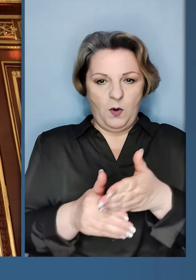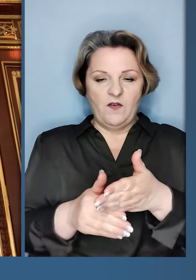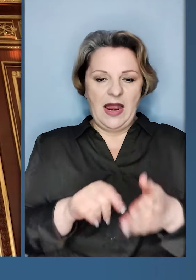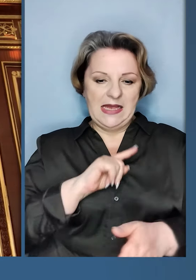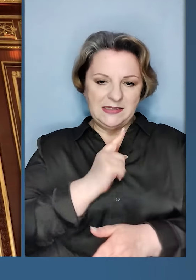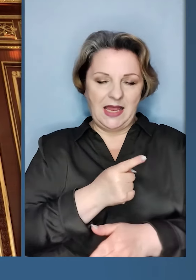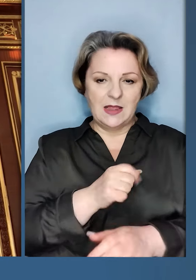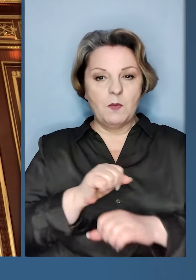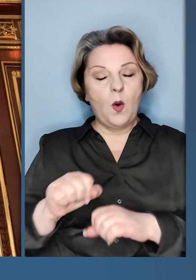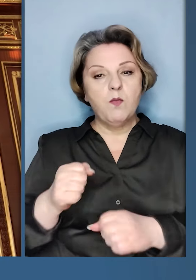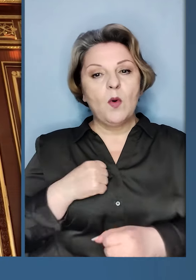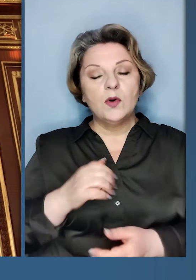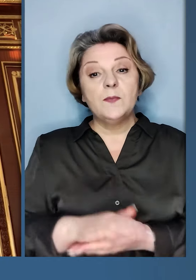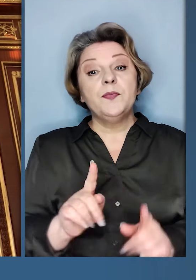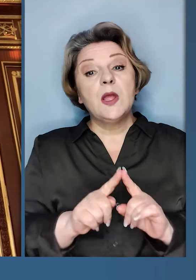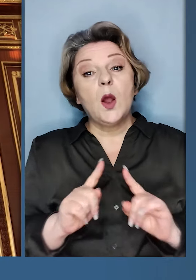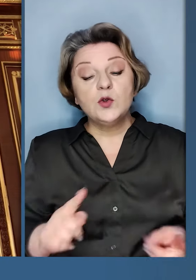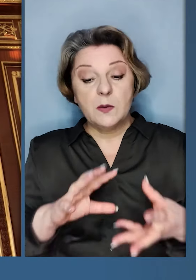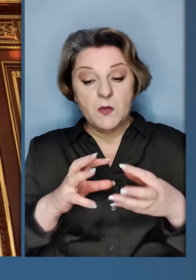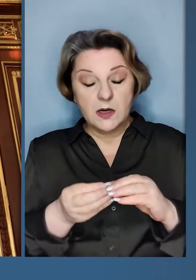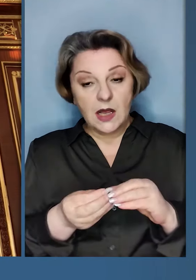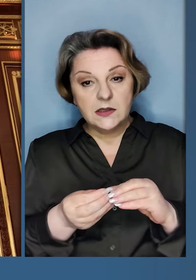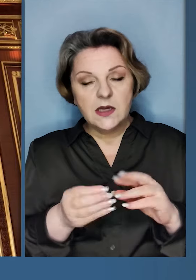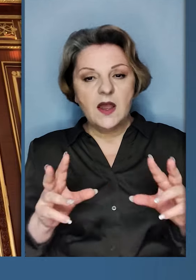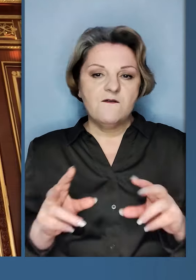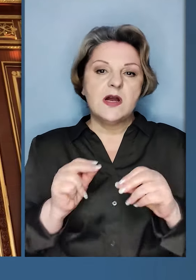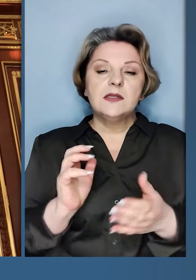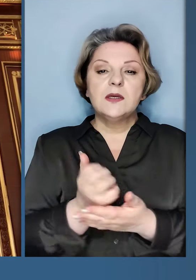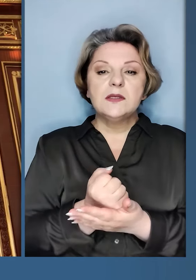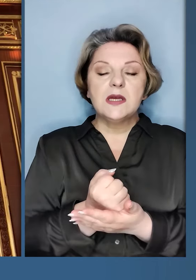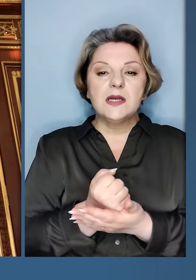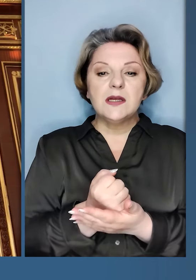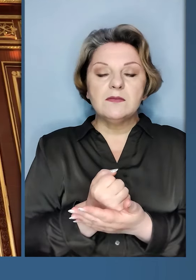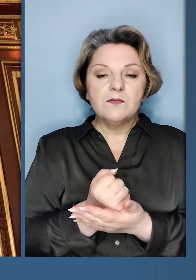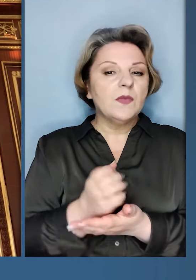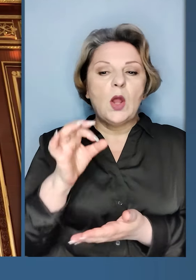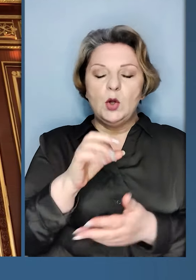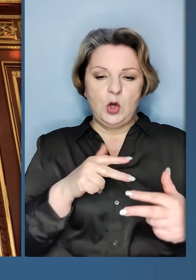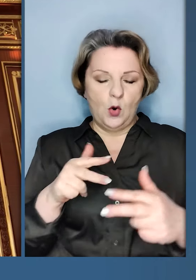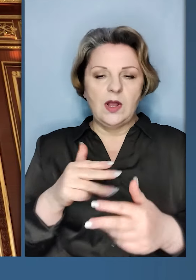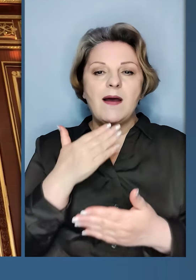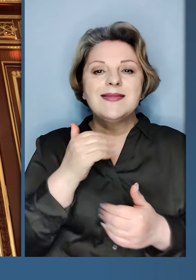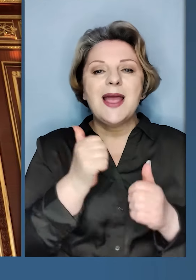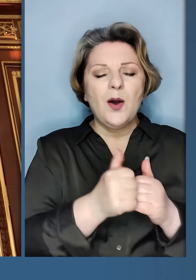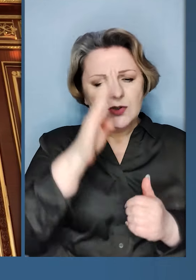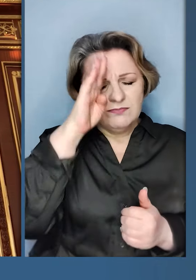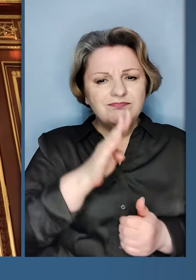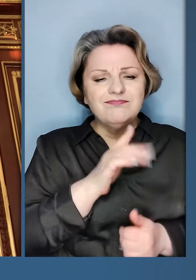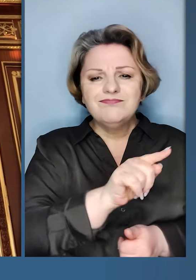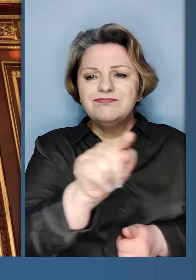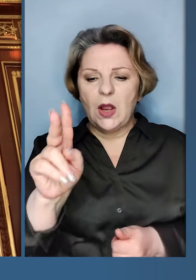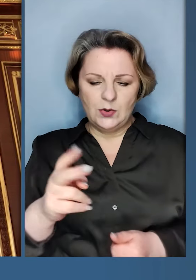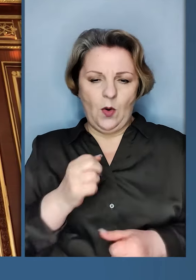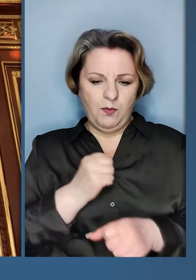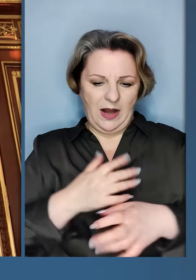допомагає силам оборони. Особливих результатів вдалося досягти щодо дронів. Дякую кожному